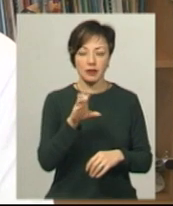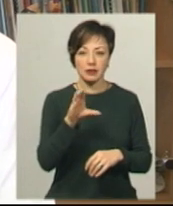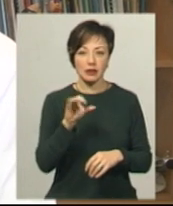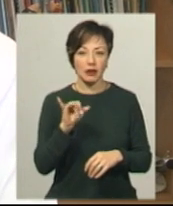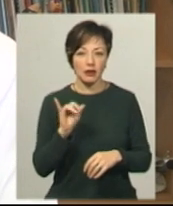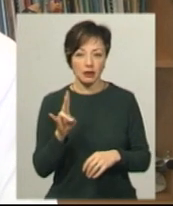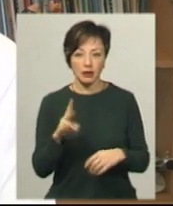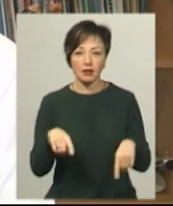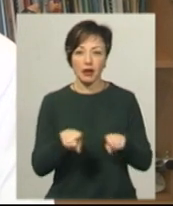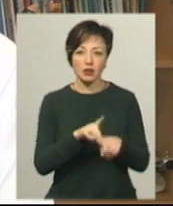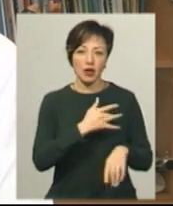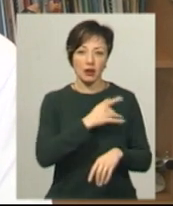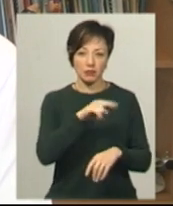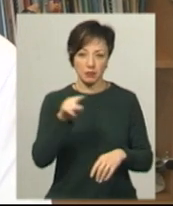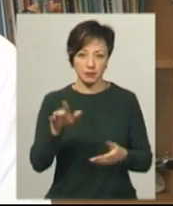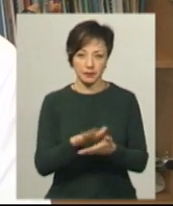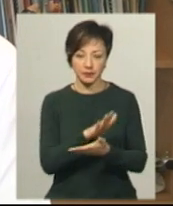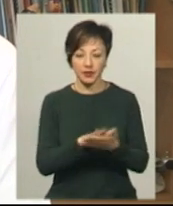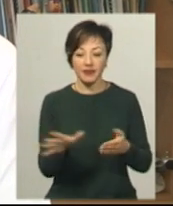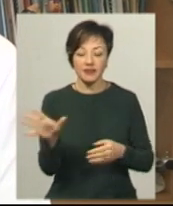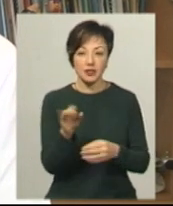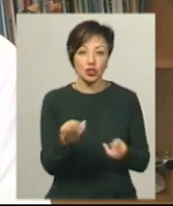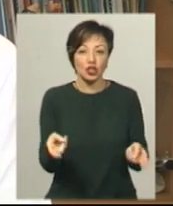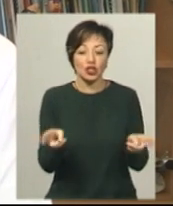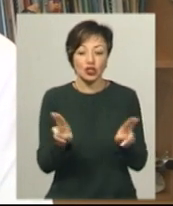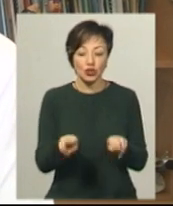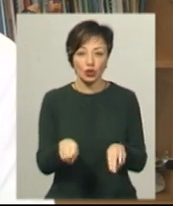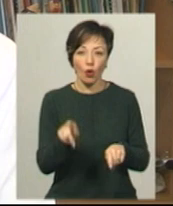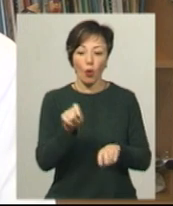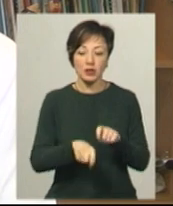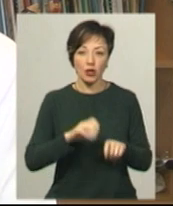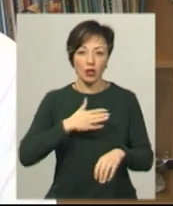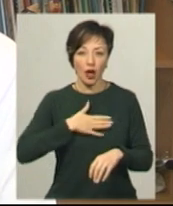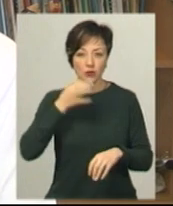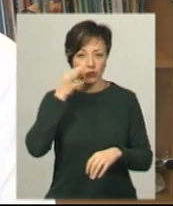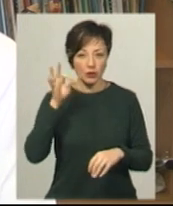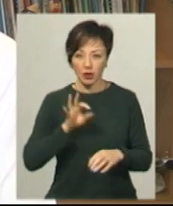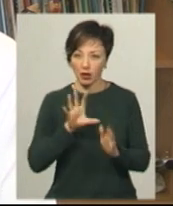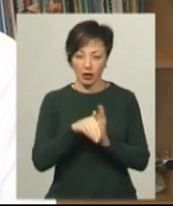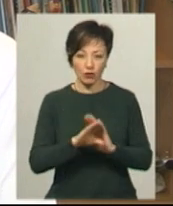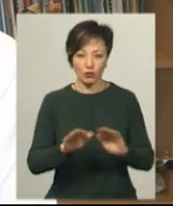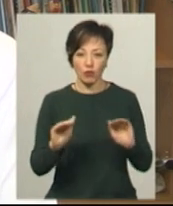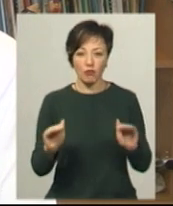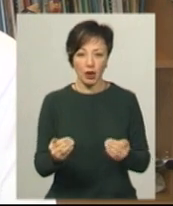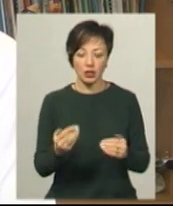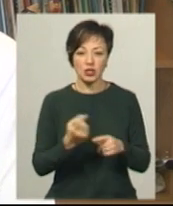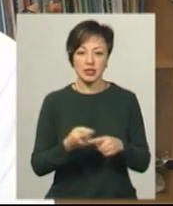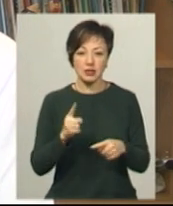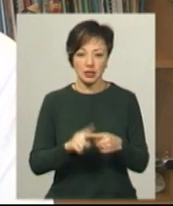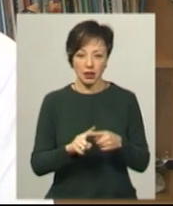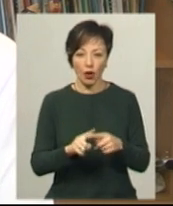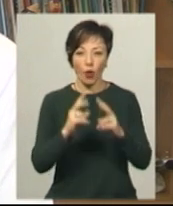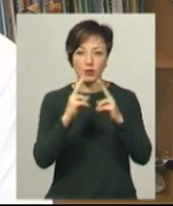також електрокардіограма. Всі інші обстеження до нашої компетенції не належать. В межах цих